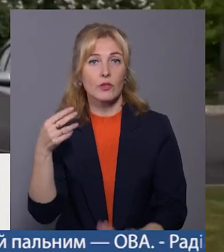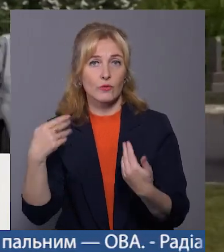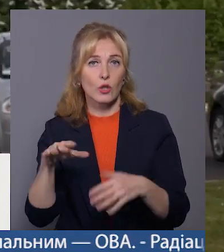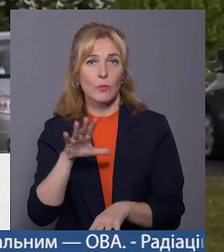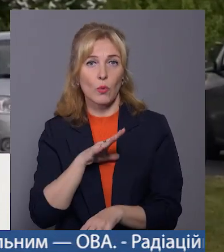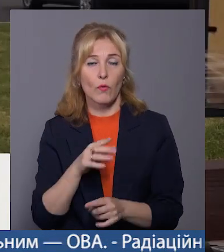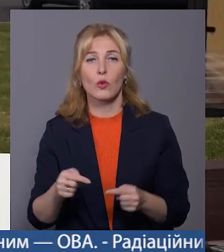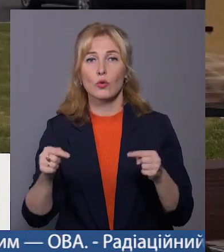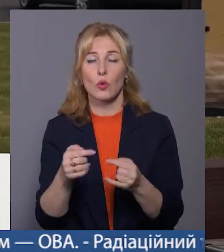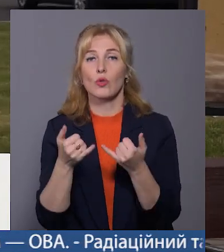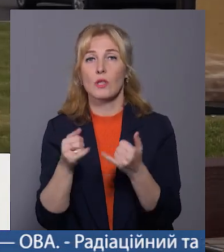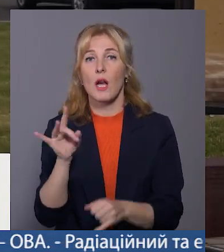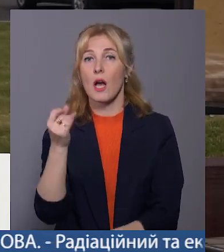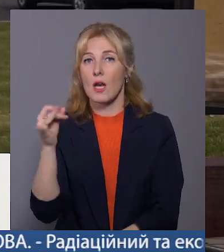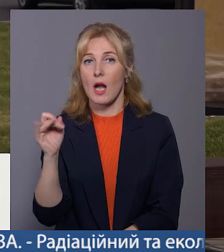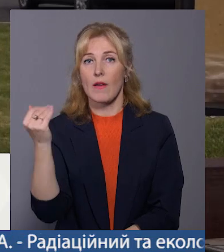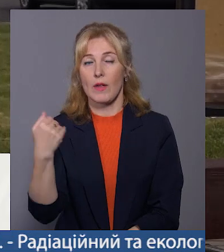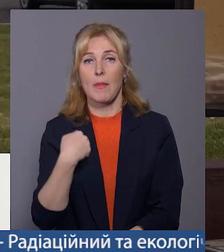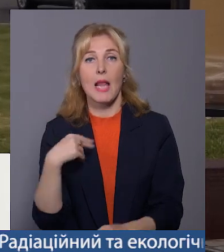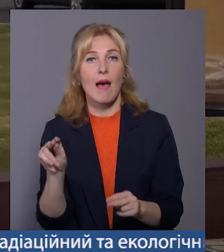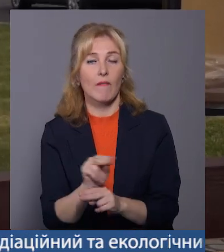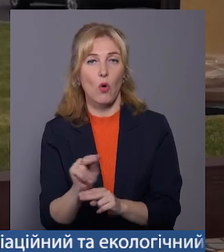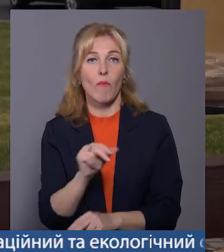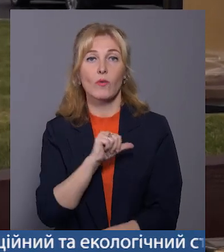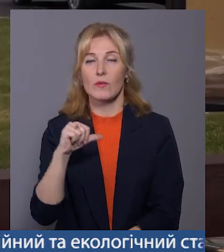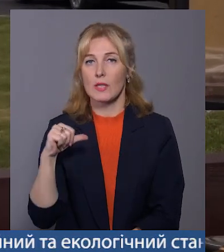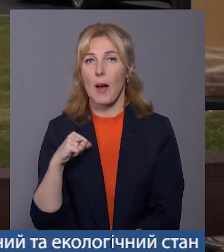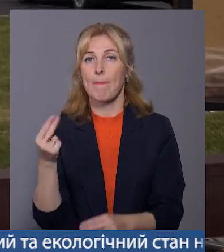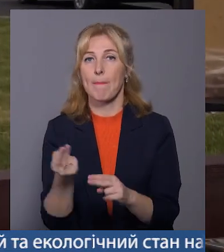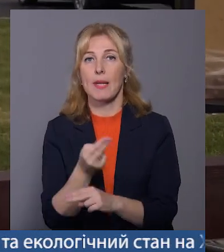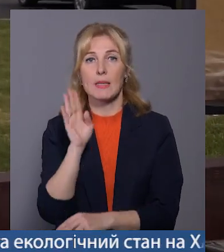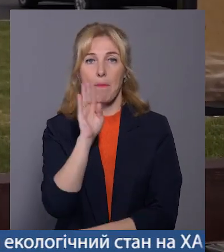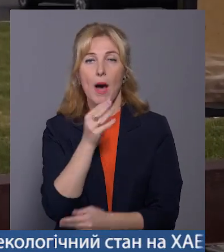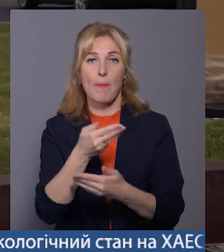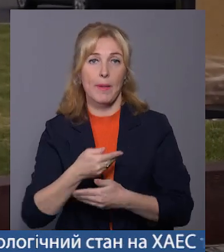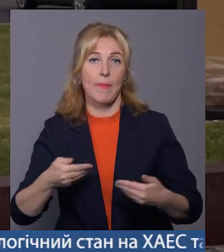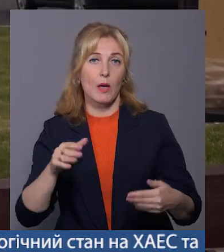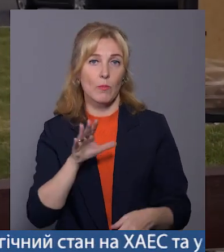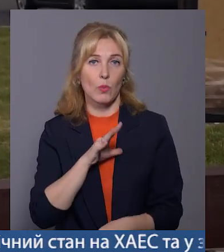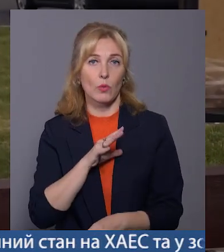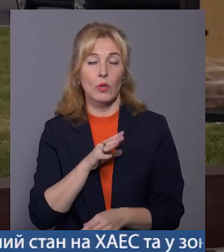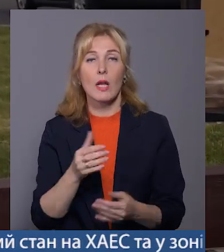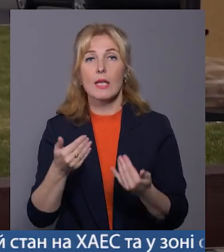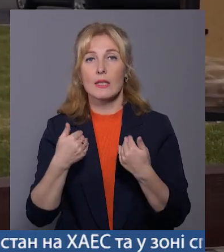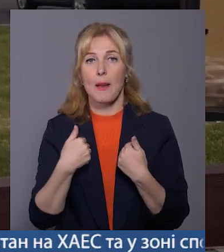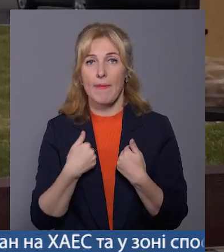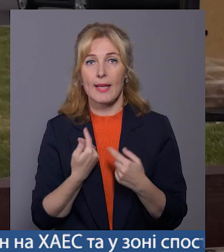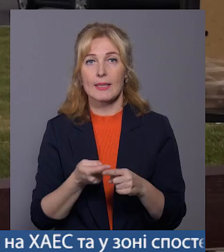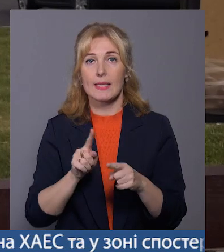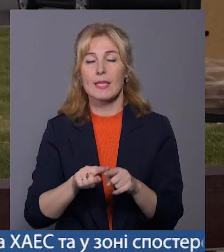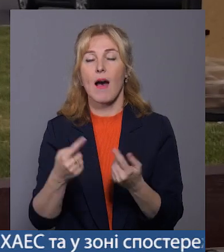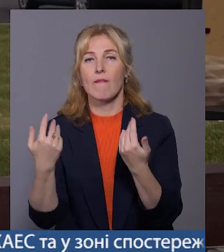має бути в раю. Він мене виховував сам. Ми без мами були. І для мене ця втрата,